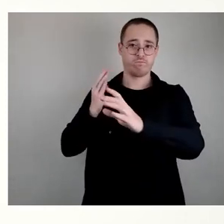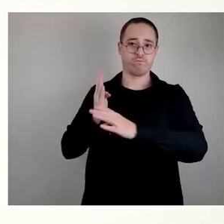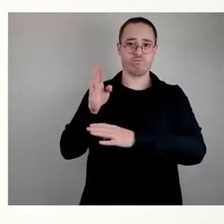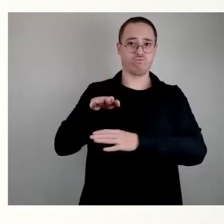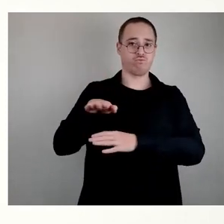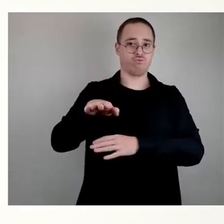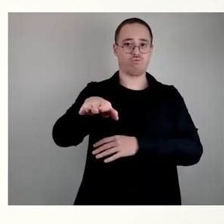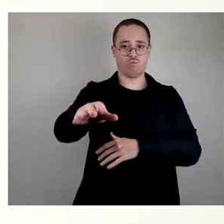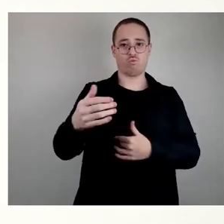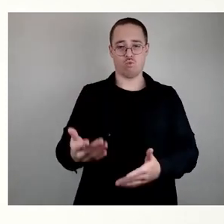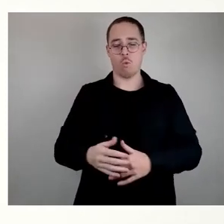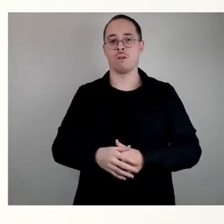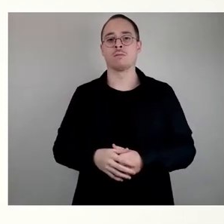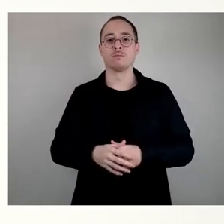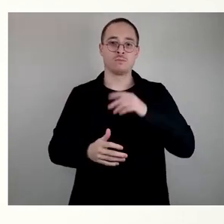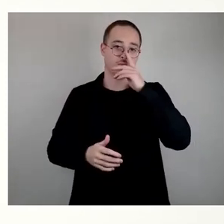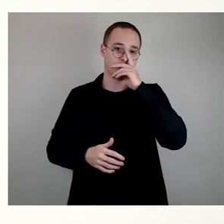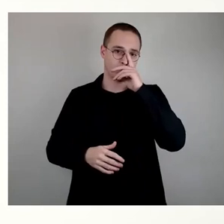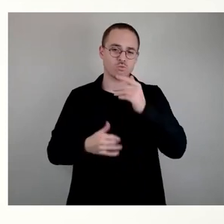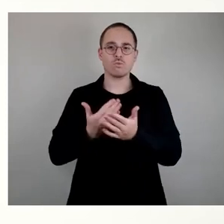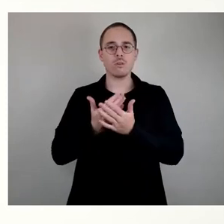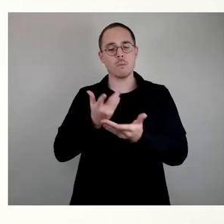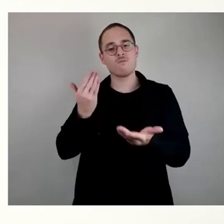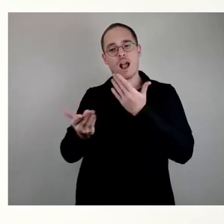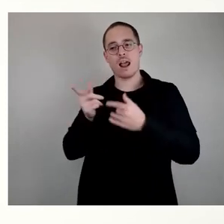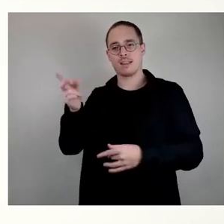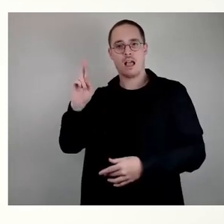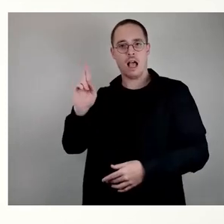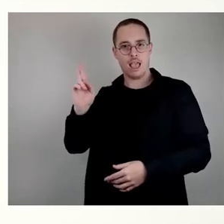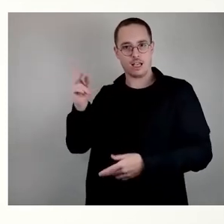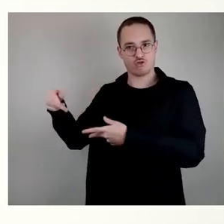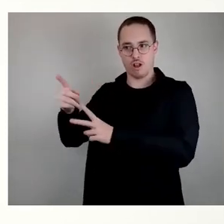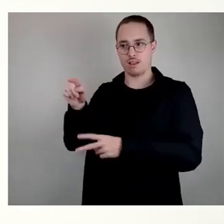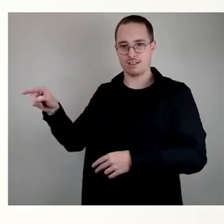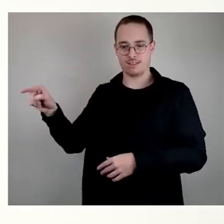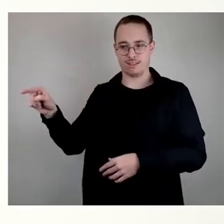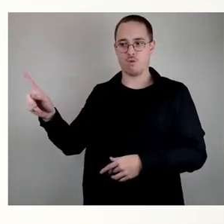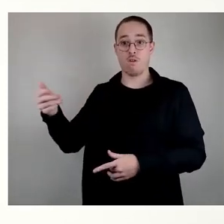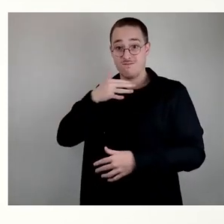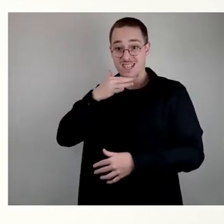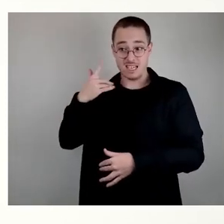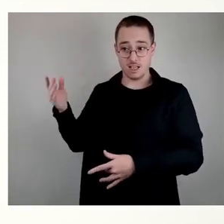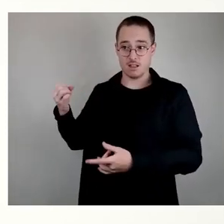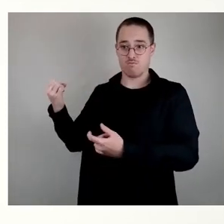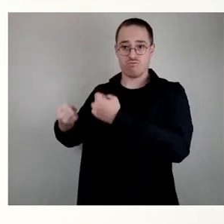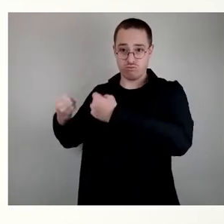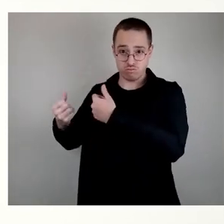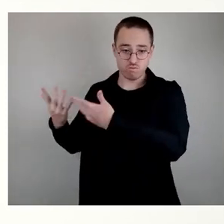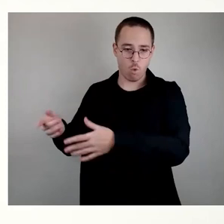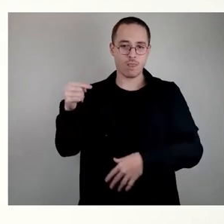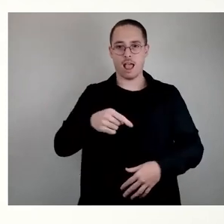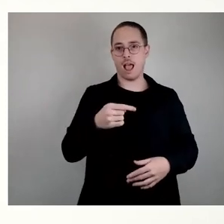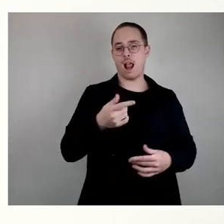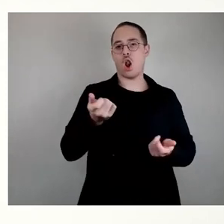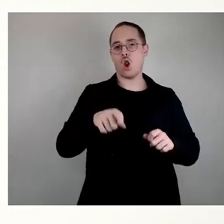einordnen, wesentlich weniger Kfz-Verkehr, die es aufweist. Also von den Regelwerken her sind keine separaten Radverkehrsanlagen erforderlich.